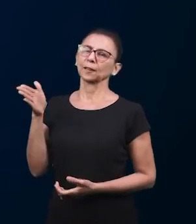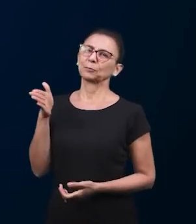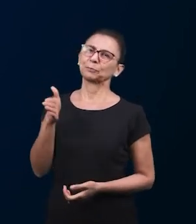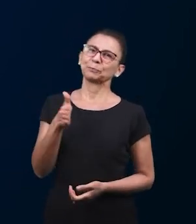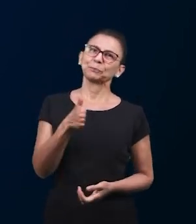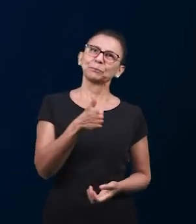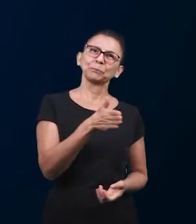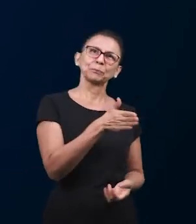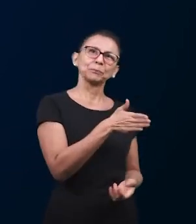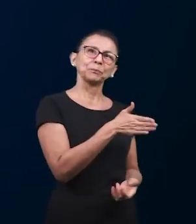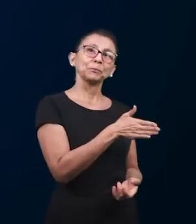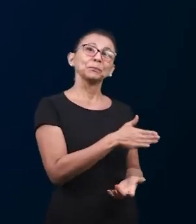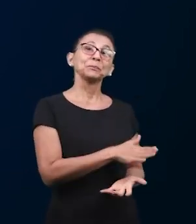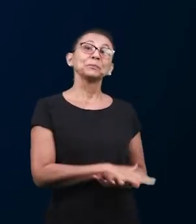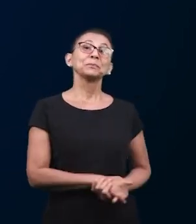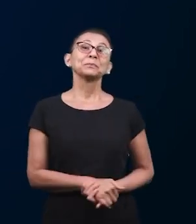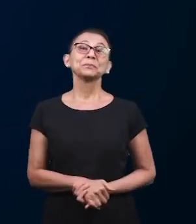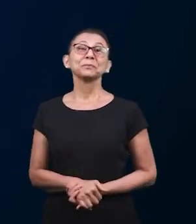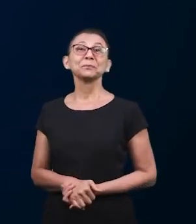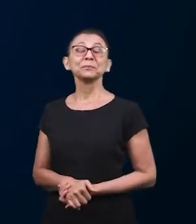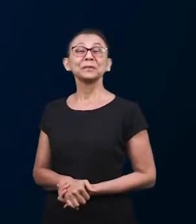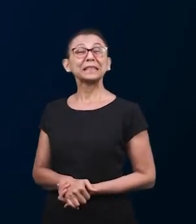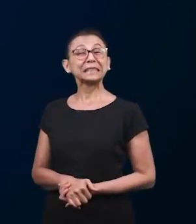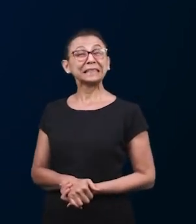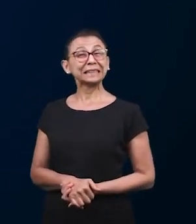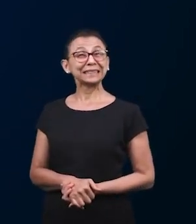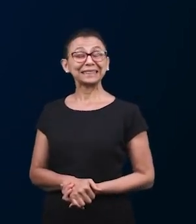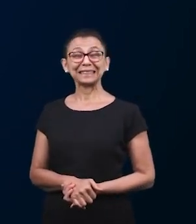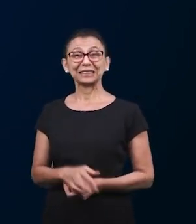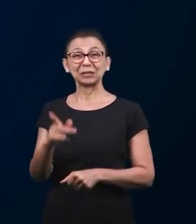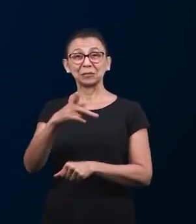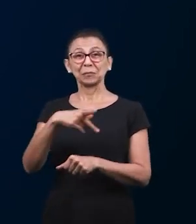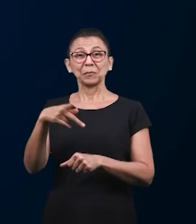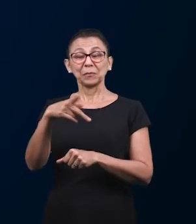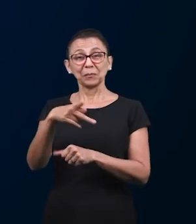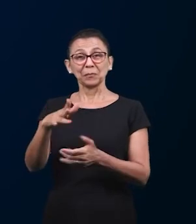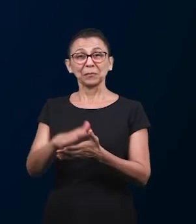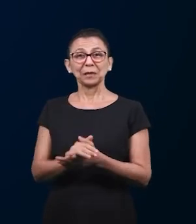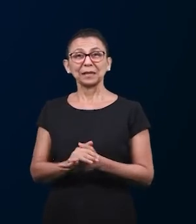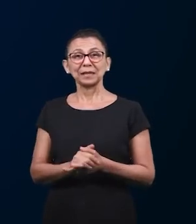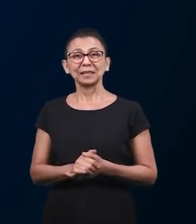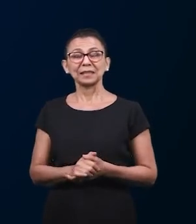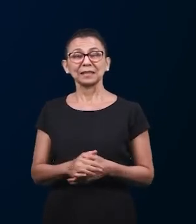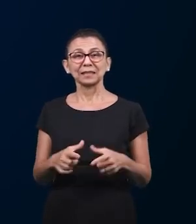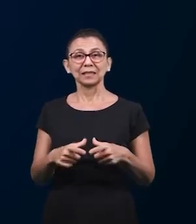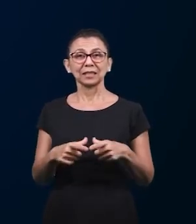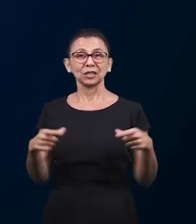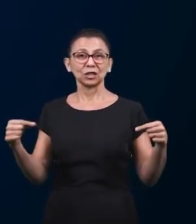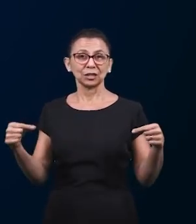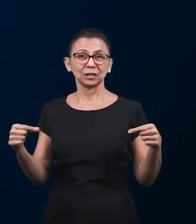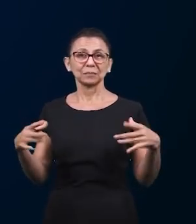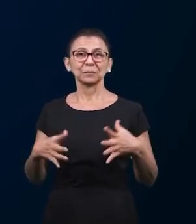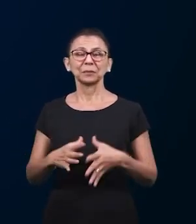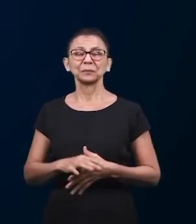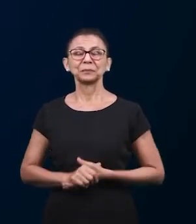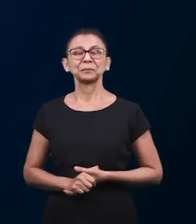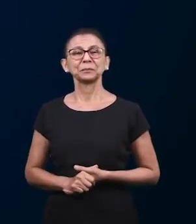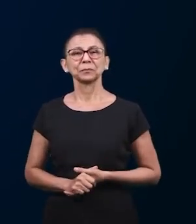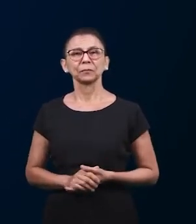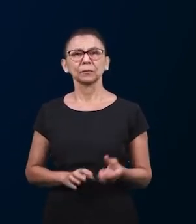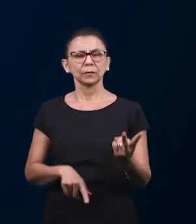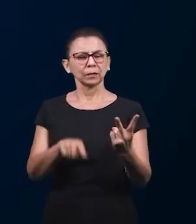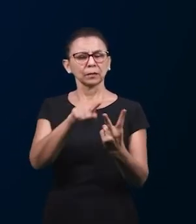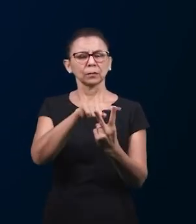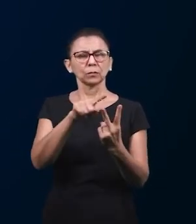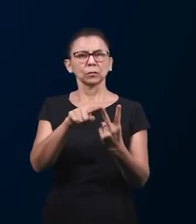церкви Амстердам в Амстердам мы перенесемся теперь из Амстердама из Голландии в Японии